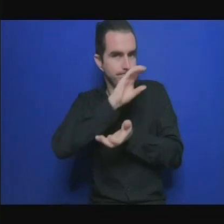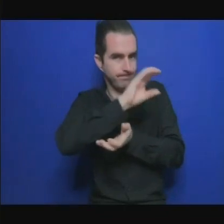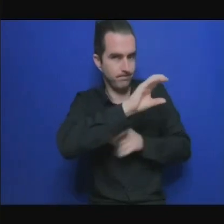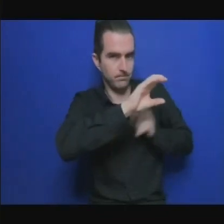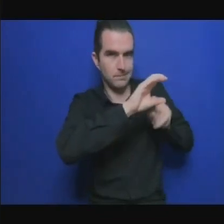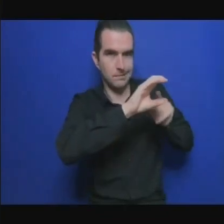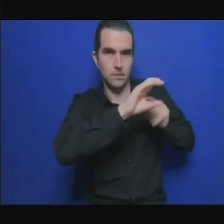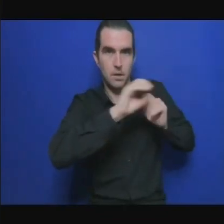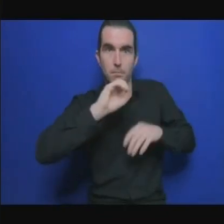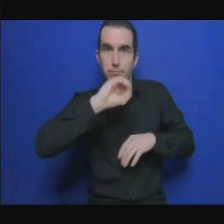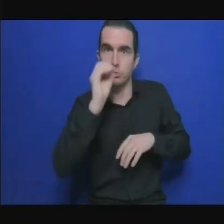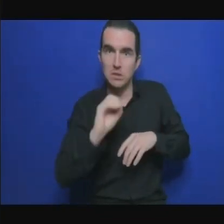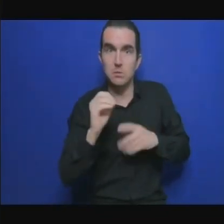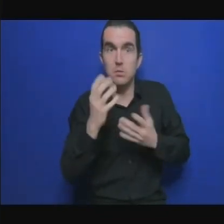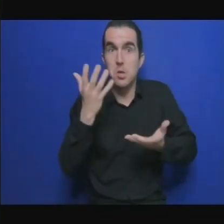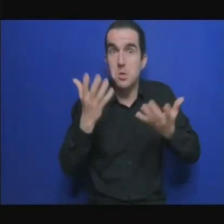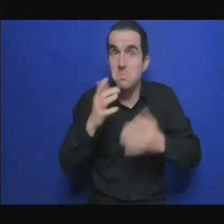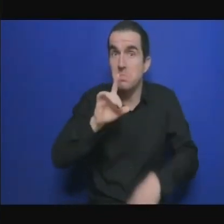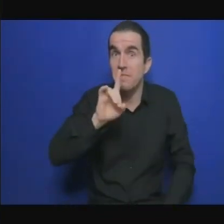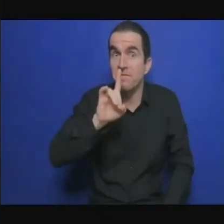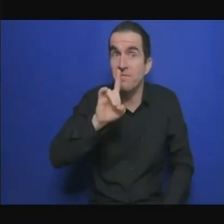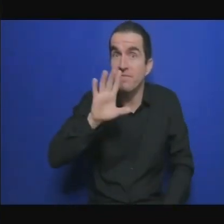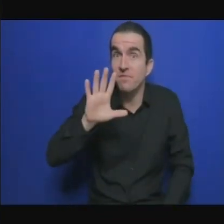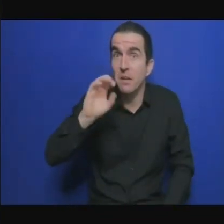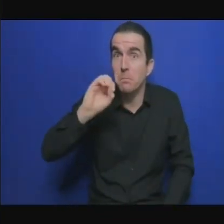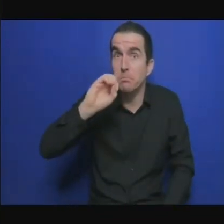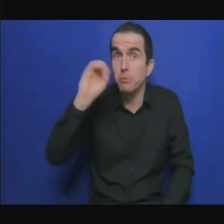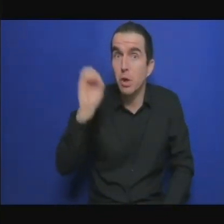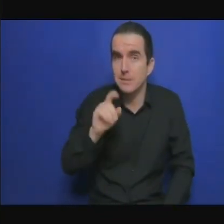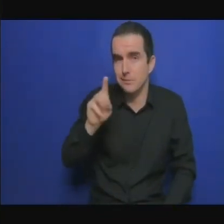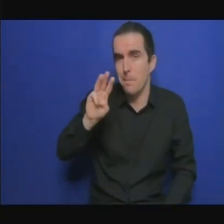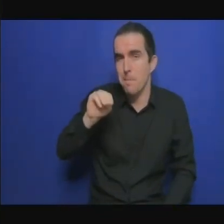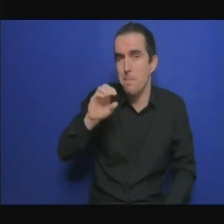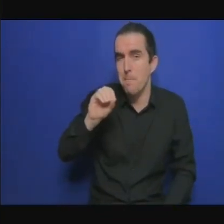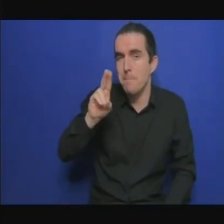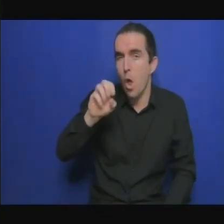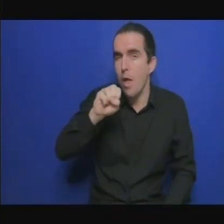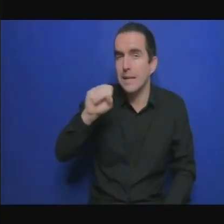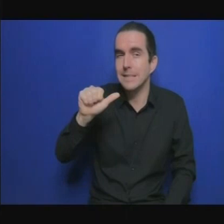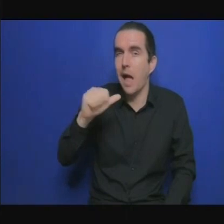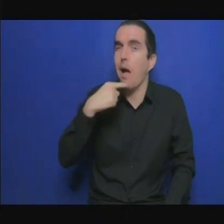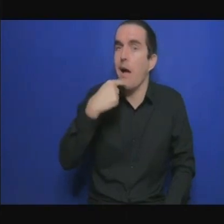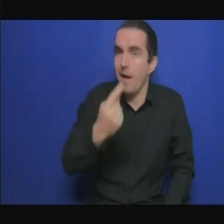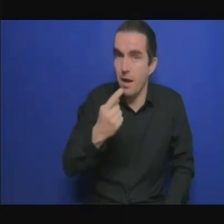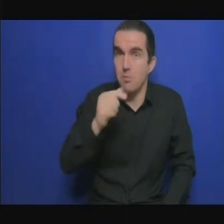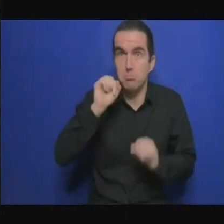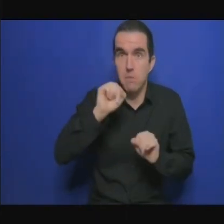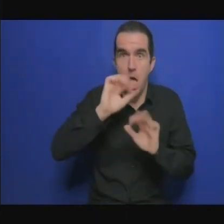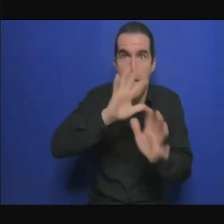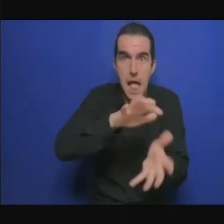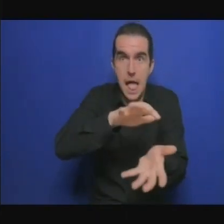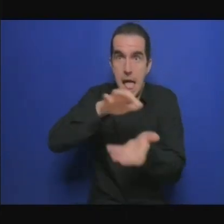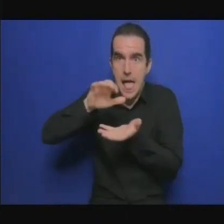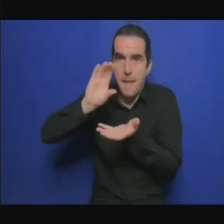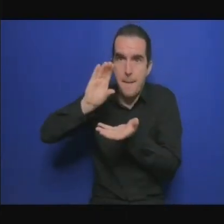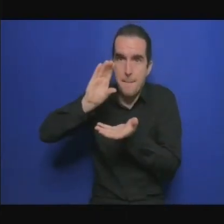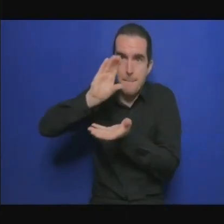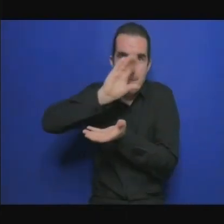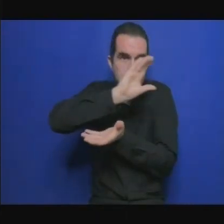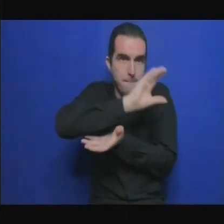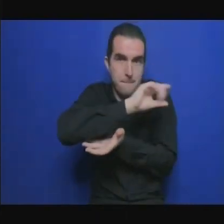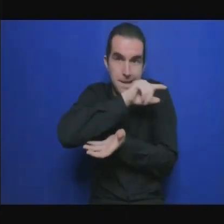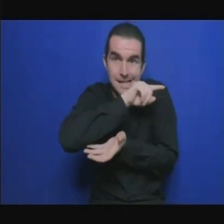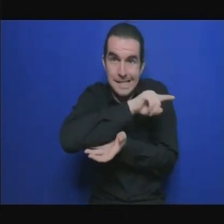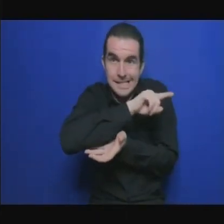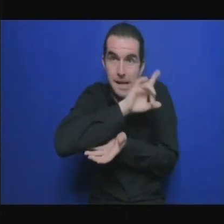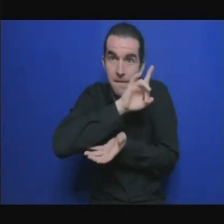puis troisième élément à la Banque africaine de développement par exemple il faut